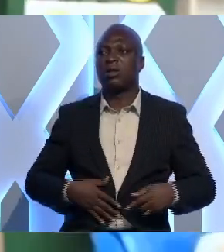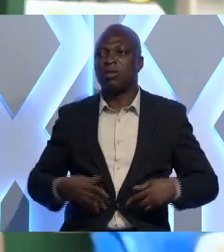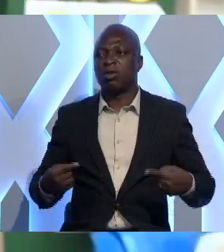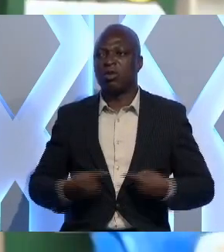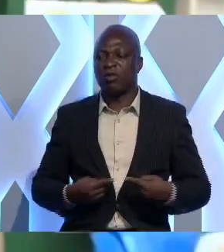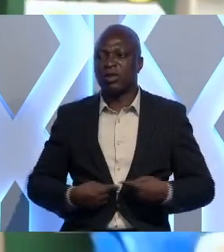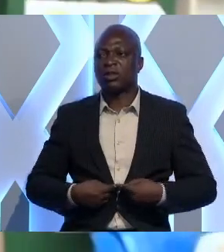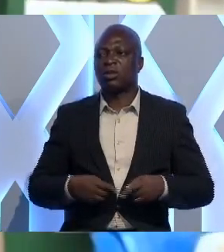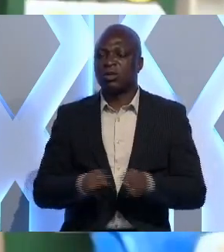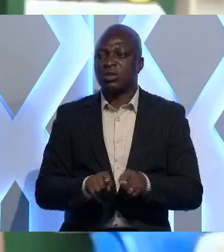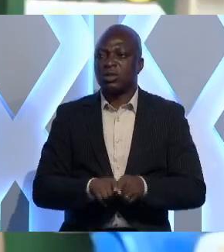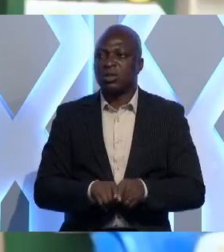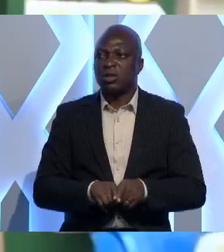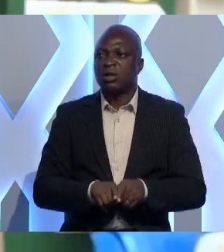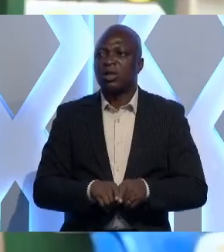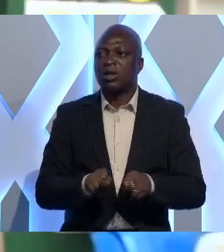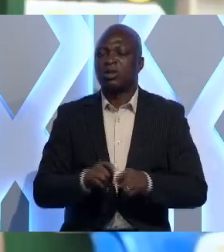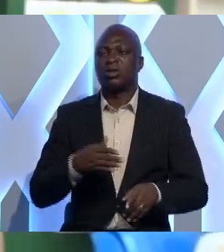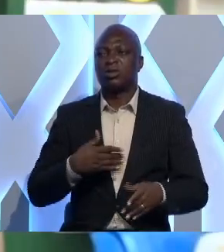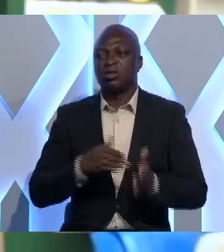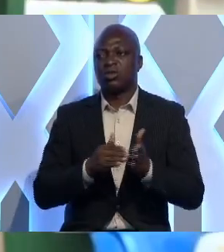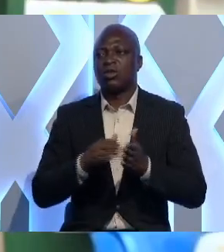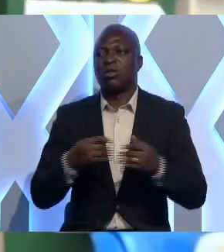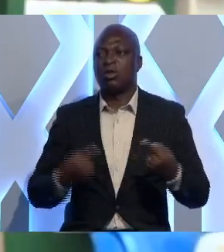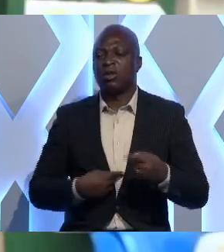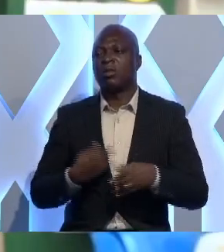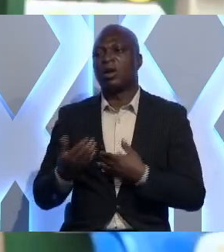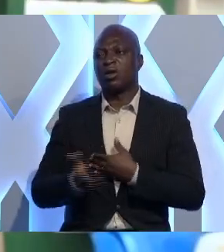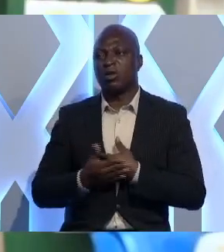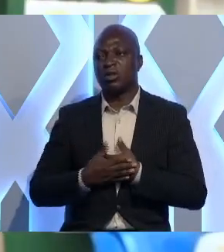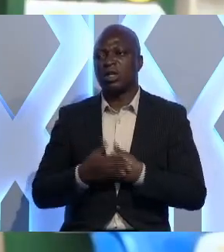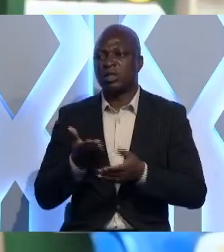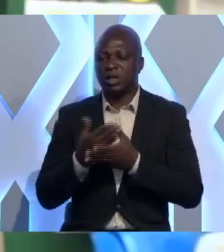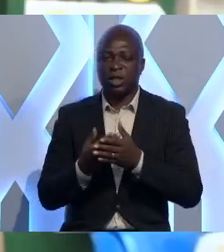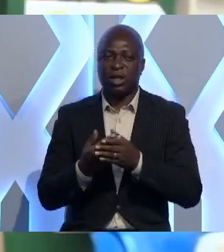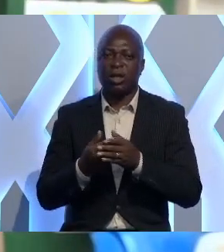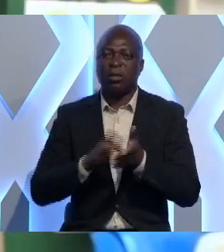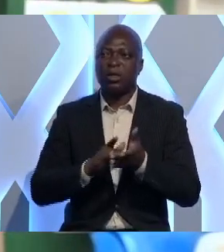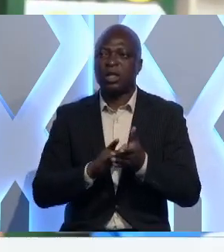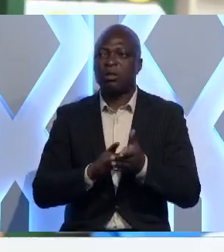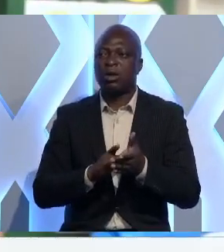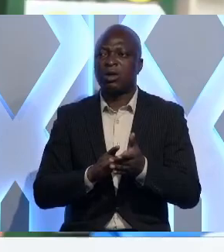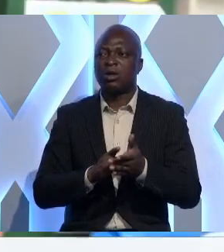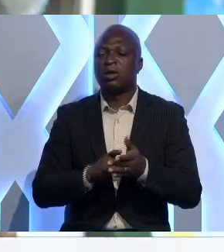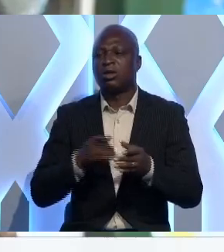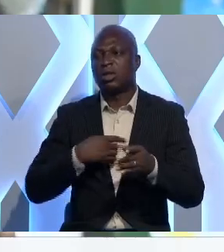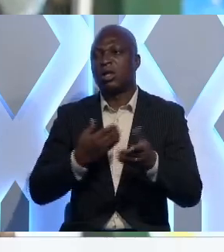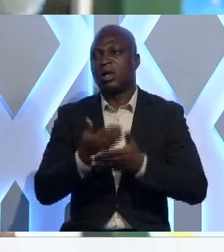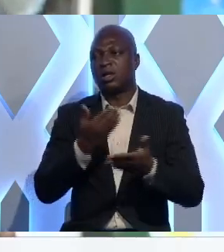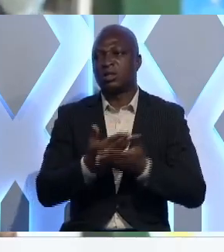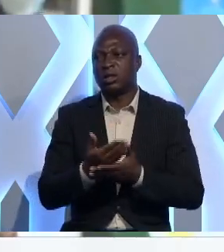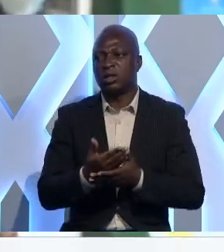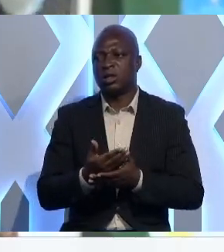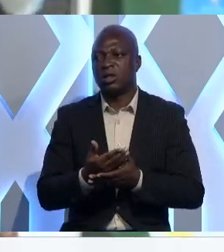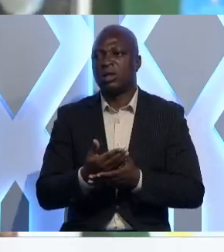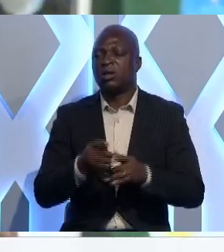mes copines qui a souvent les mots de vente donc elle m'a conseillé les produits devenus payés à la pharmacie. C'est ça j'ai pu le défendre. Malgré tout,